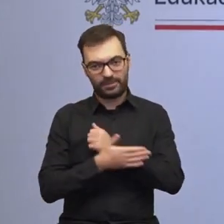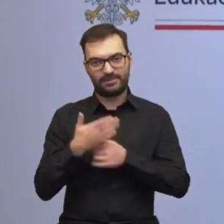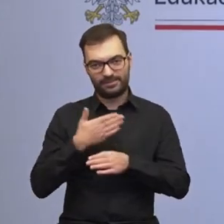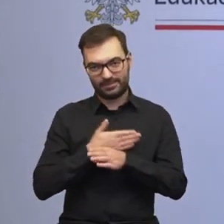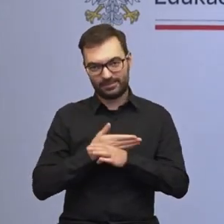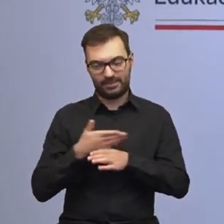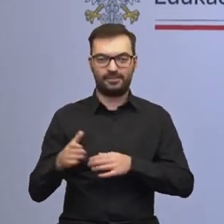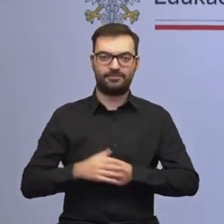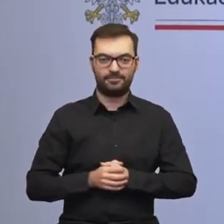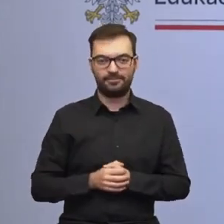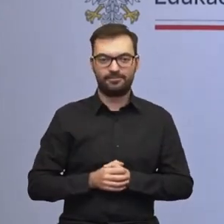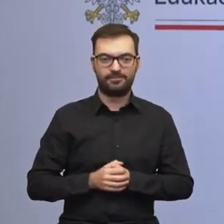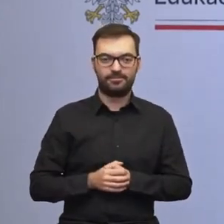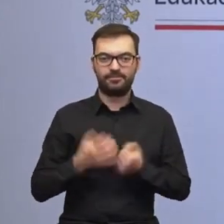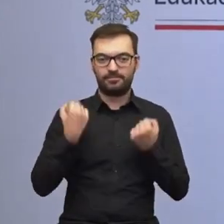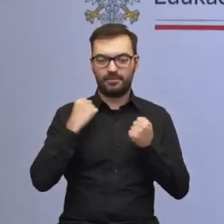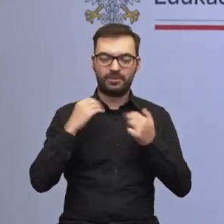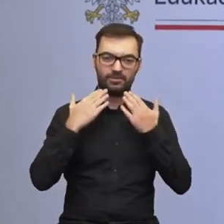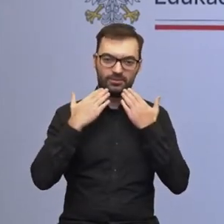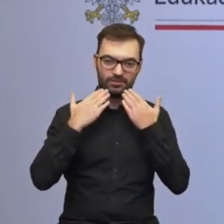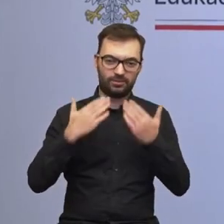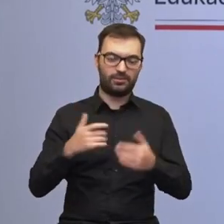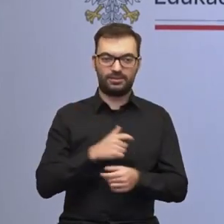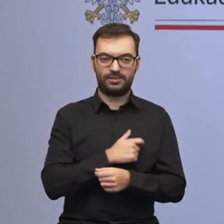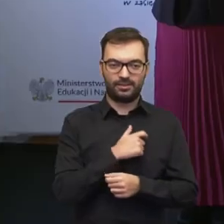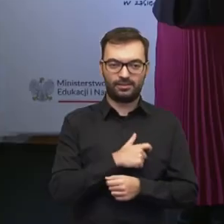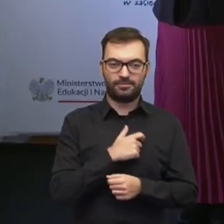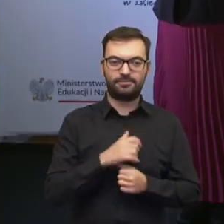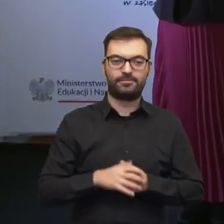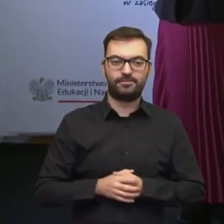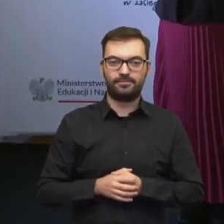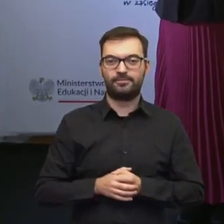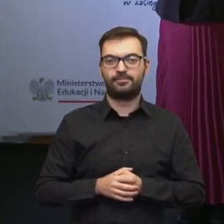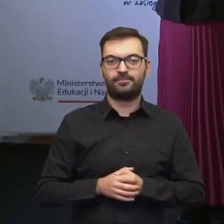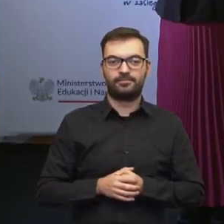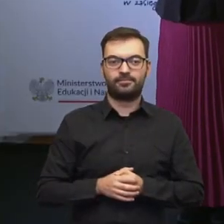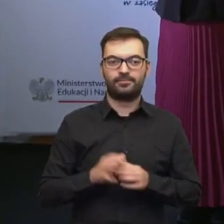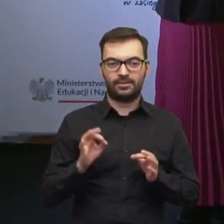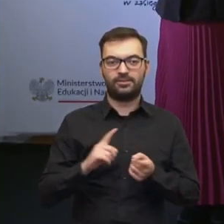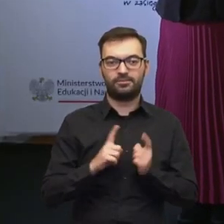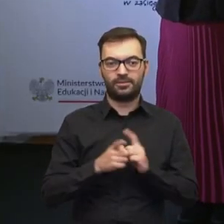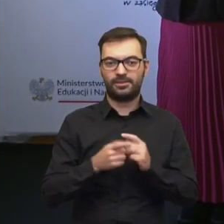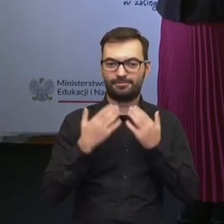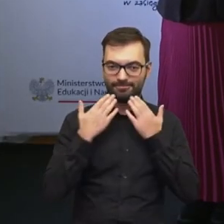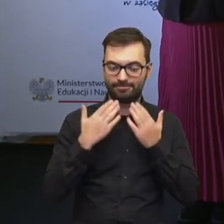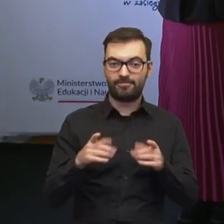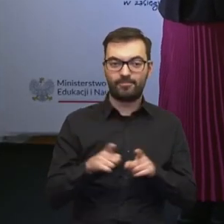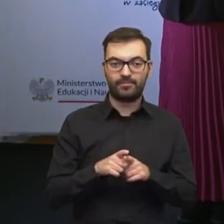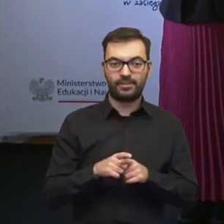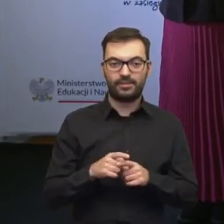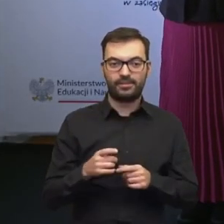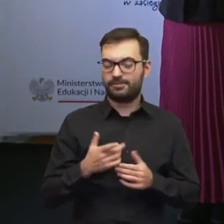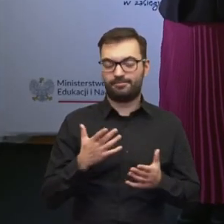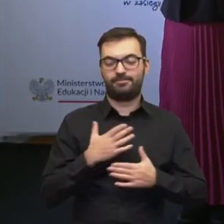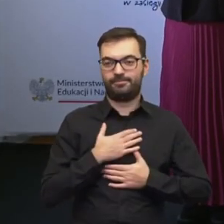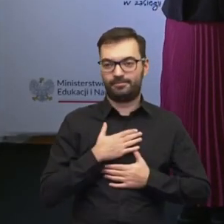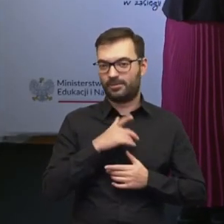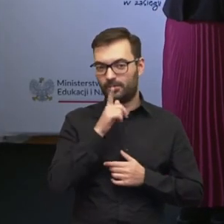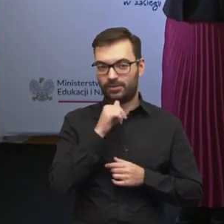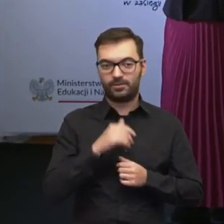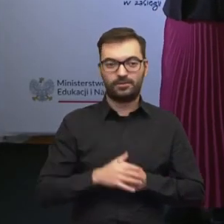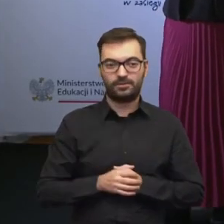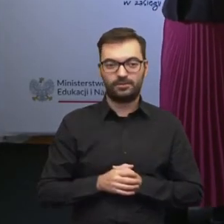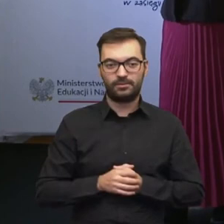możemy razem działać. Bardzo Państwu serdecznie dziękuję za dzisiejsze spotkanie. Też jestem pod niesamowitym wrażeniem